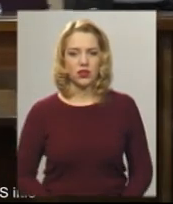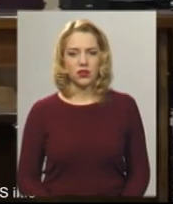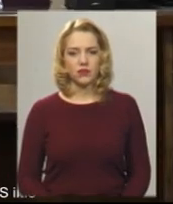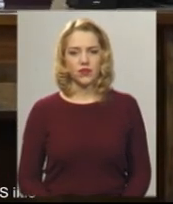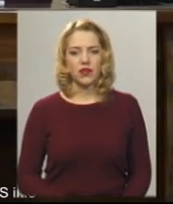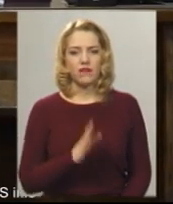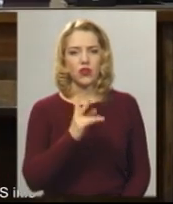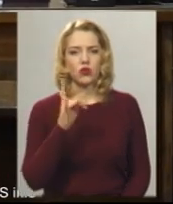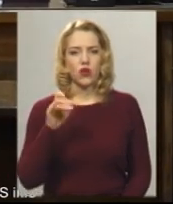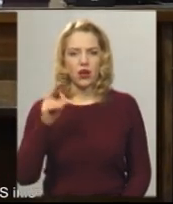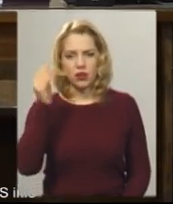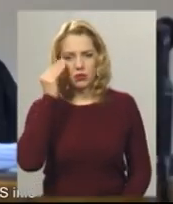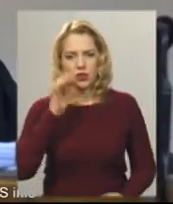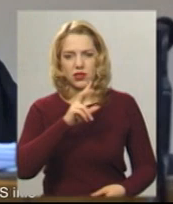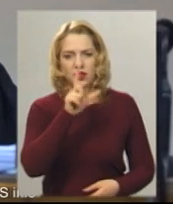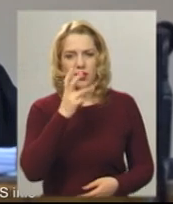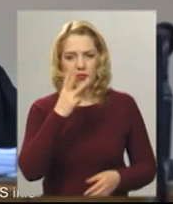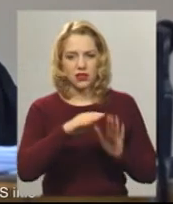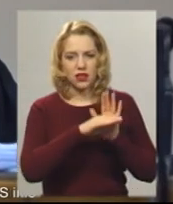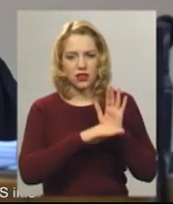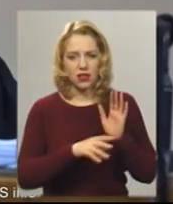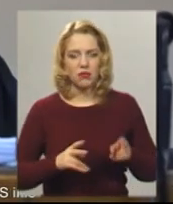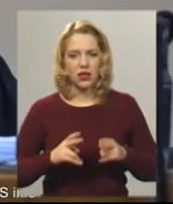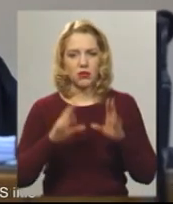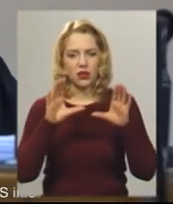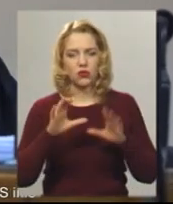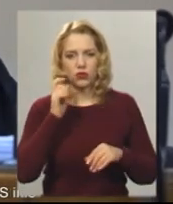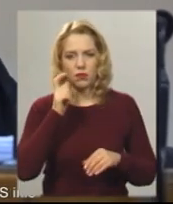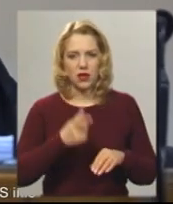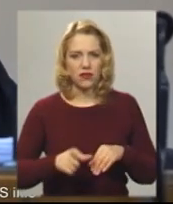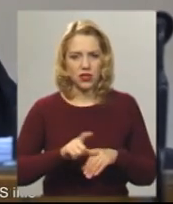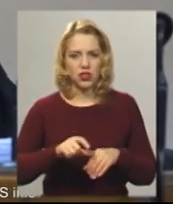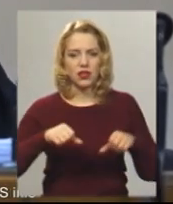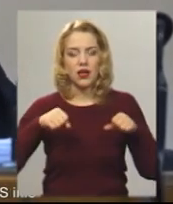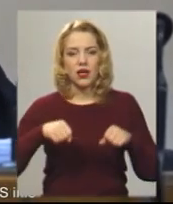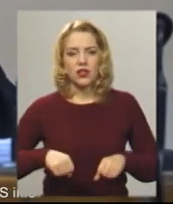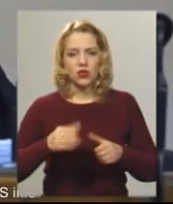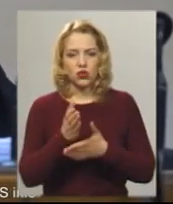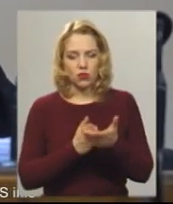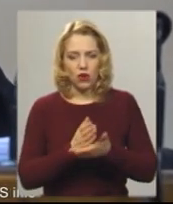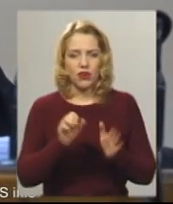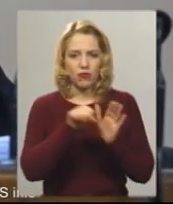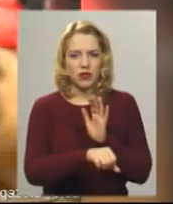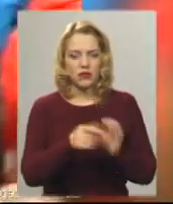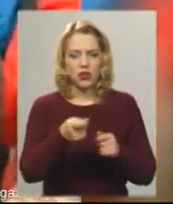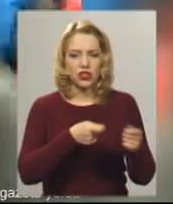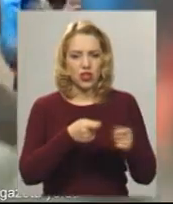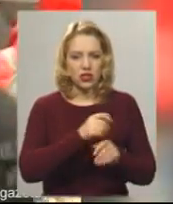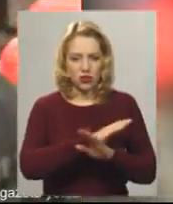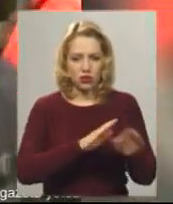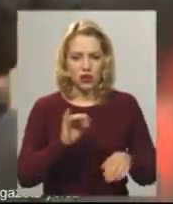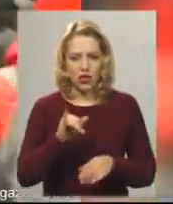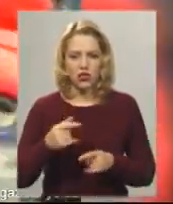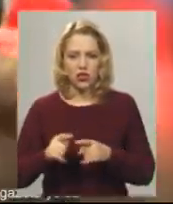Віктора Крайтора підозрюють за трьома статтями Кримінального кодексу України. Перевишення службових повноважень, вбивство через необережність та необережне